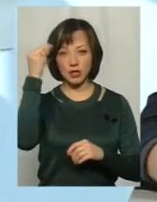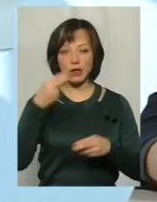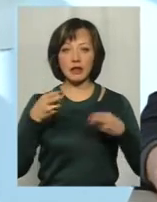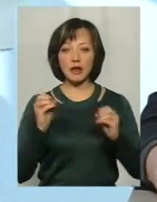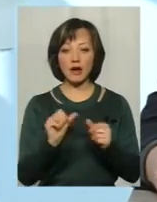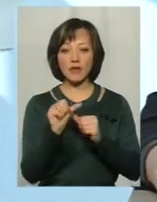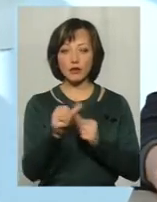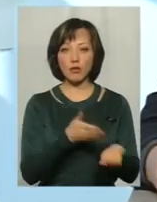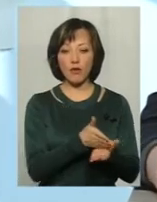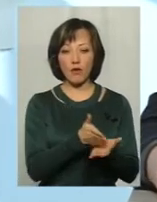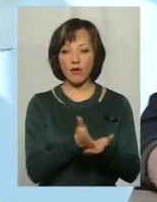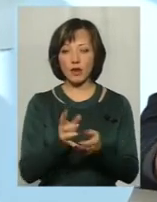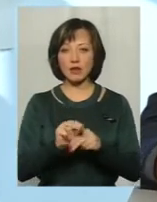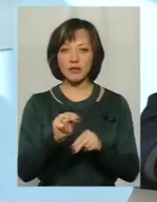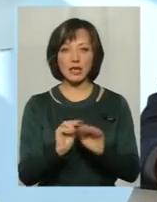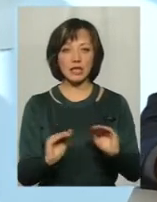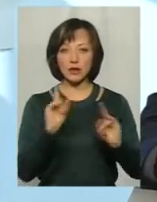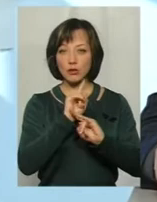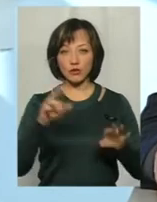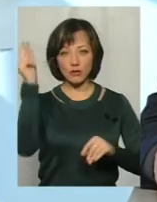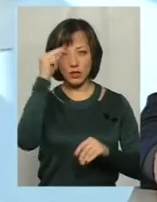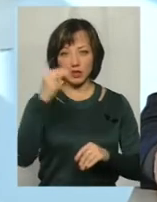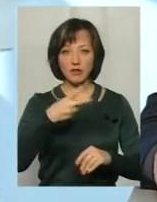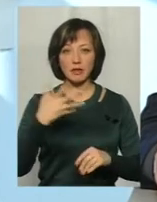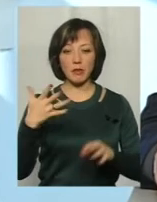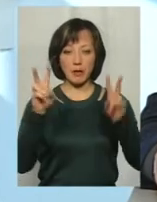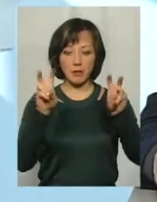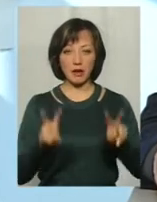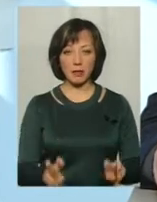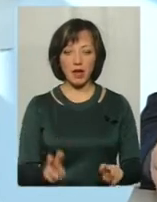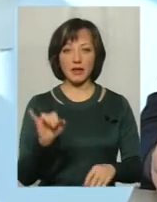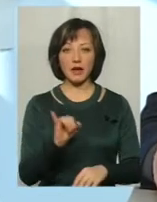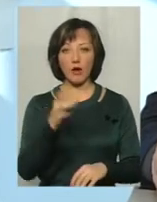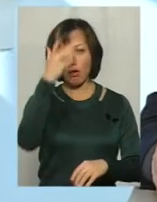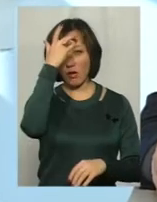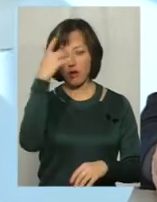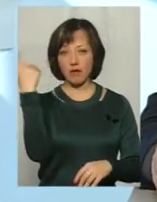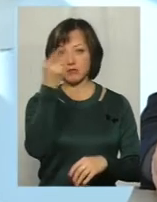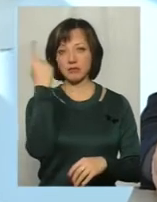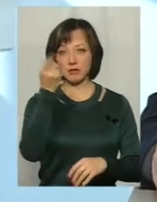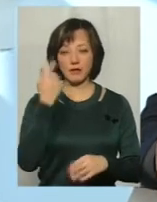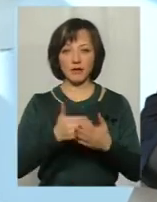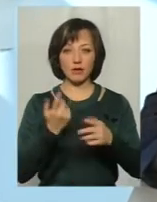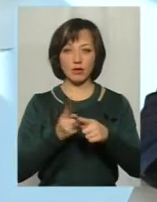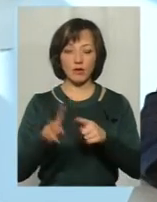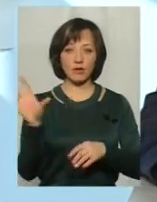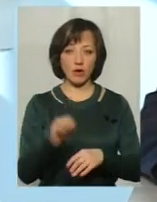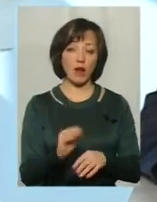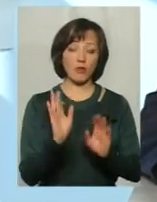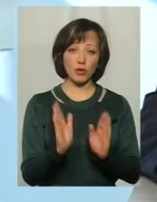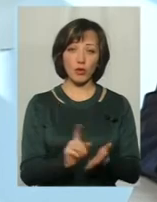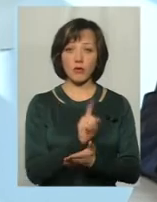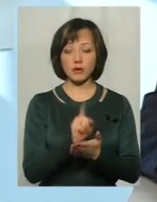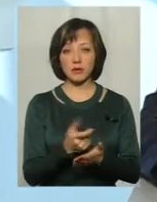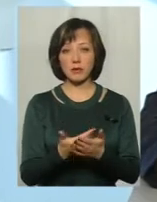буде виключно профільне навчання, де діти не будуть вчити, як сьогодні 25 предметів, і в них голова, вибачте, квадратна від цього всього, а де буде обов